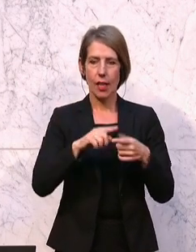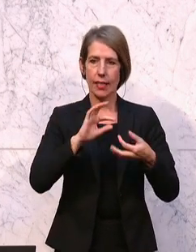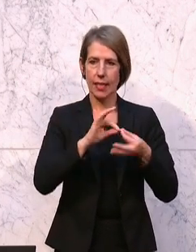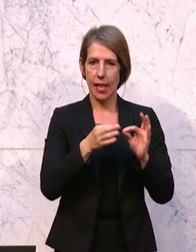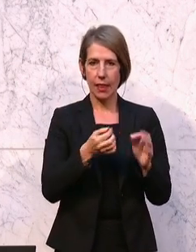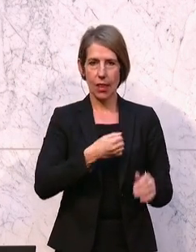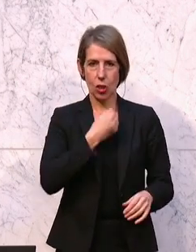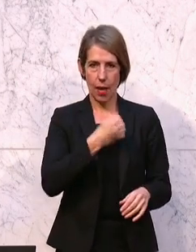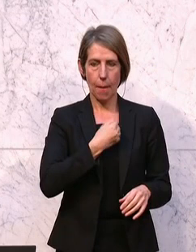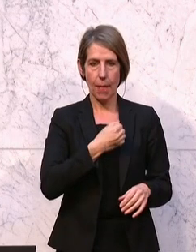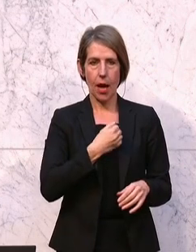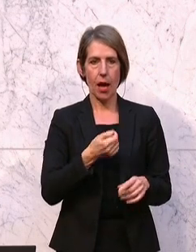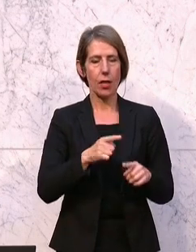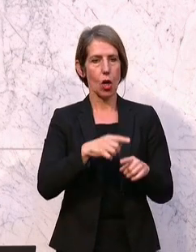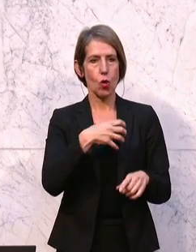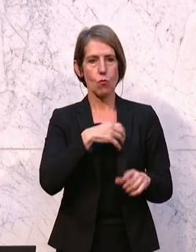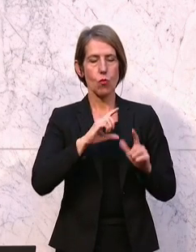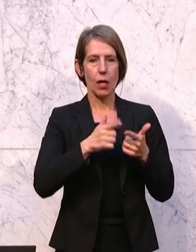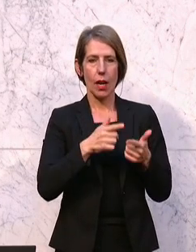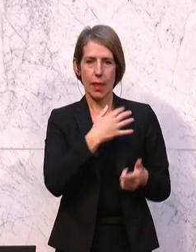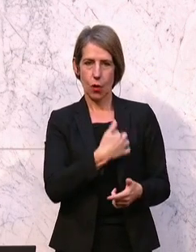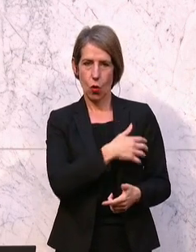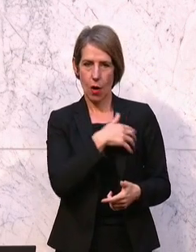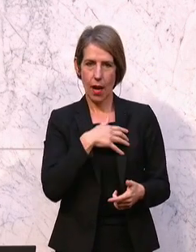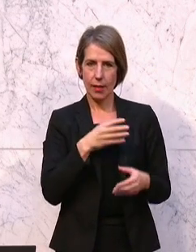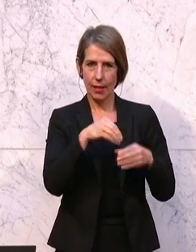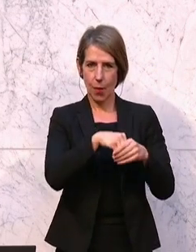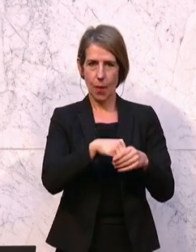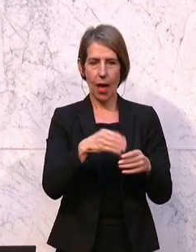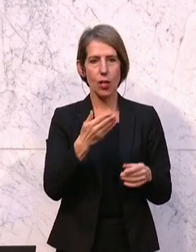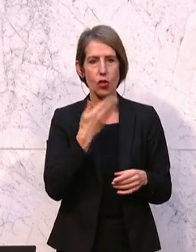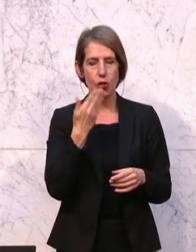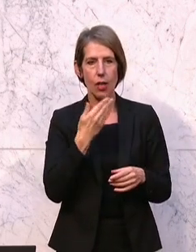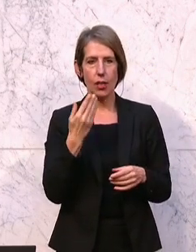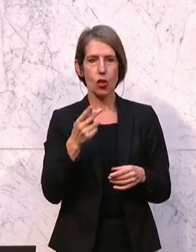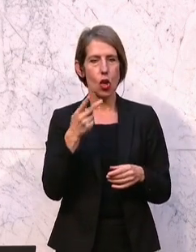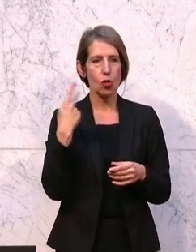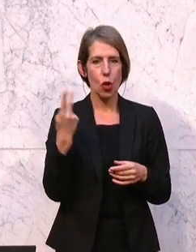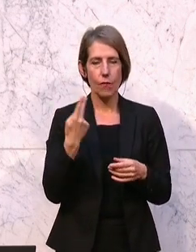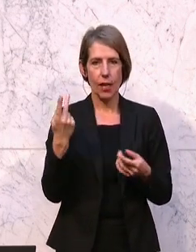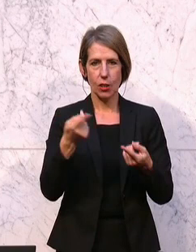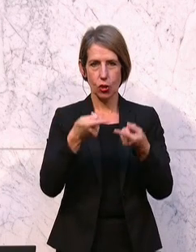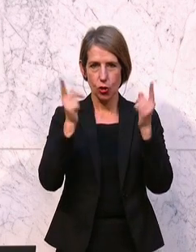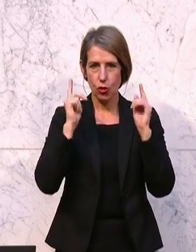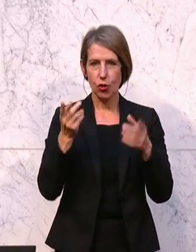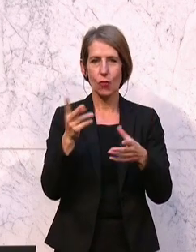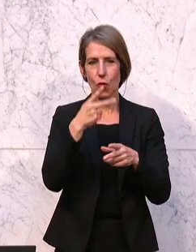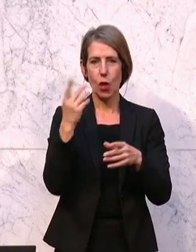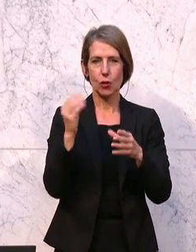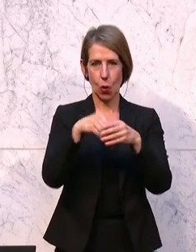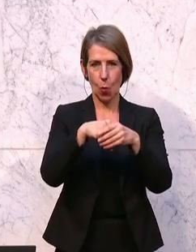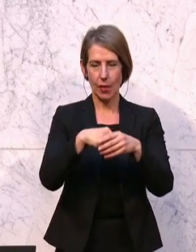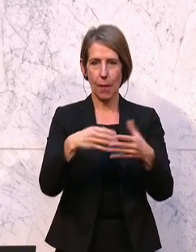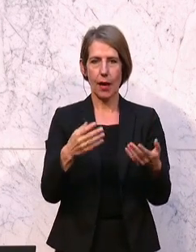und der Steiermark, das sind die Burgenland-Kroatinnen, das sind die tschechische, die slowakische, die ungarische Volksgruppe und das ist die Volksgruppe